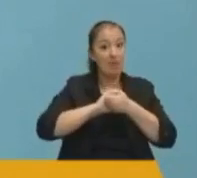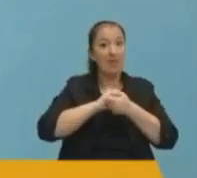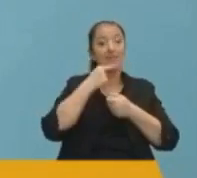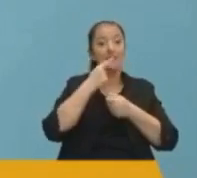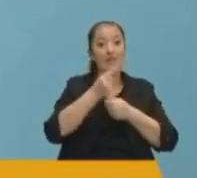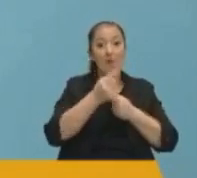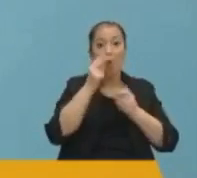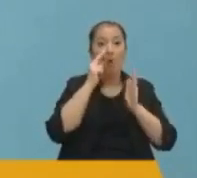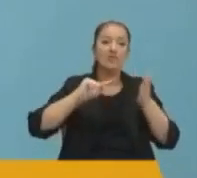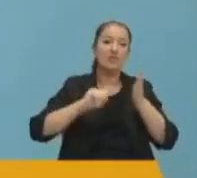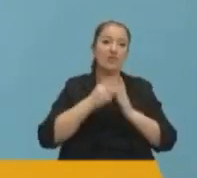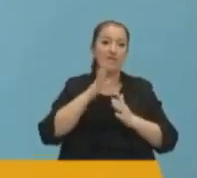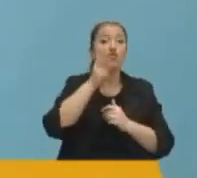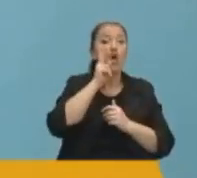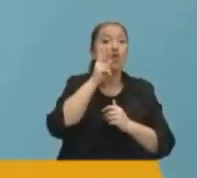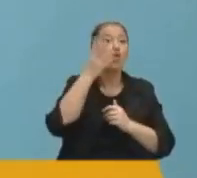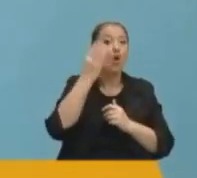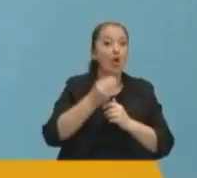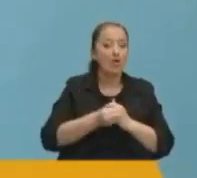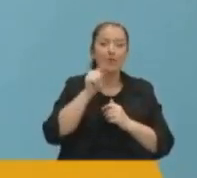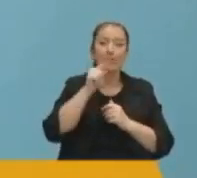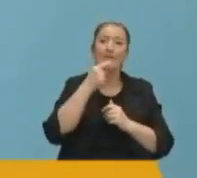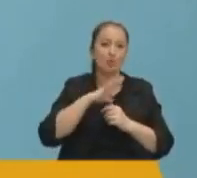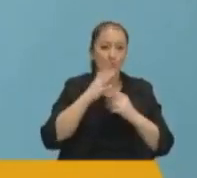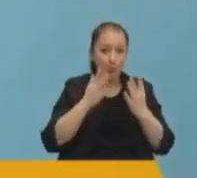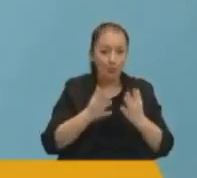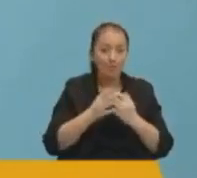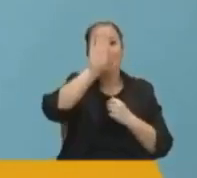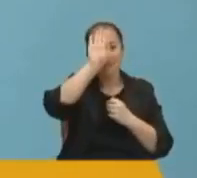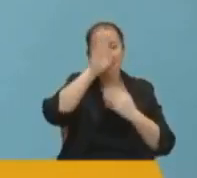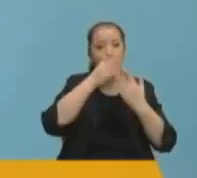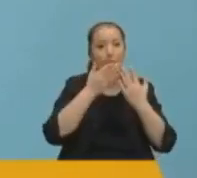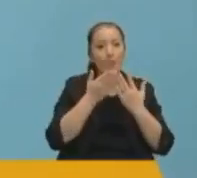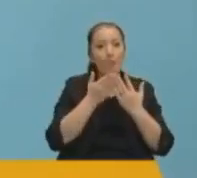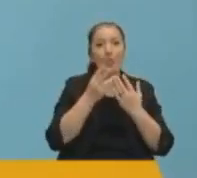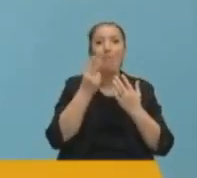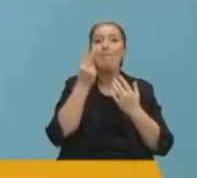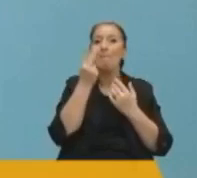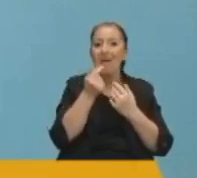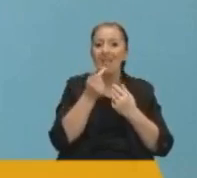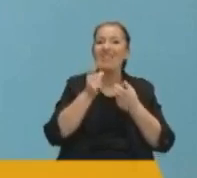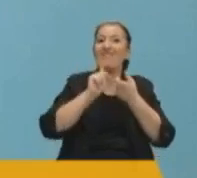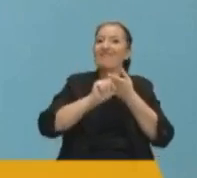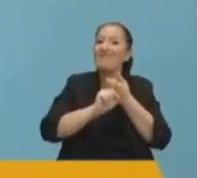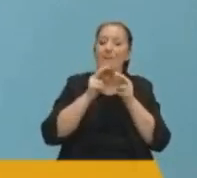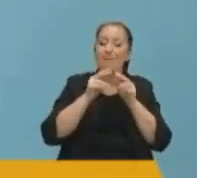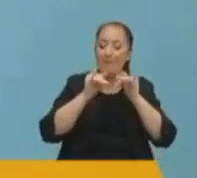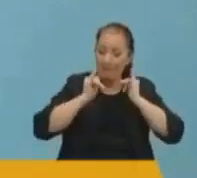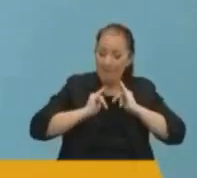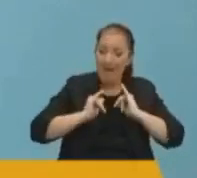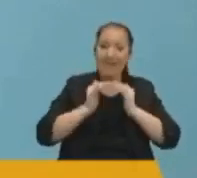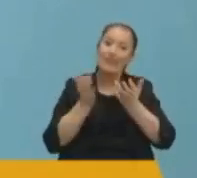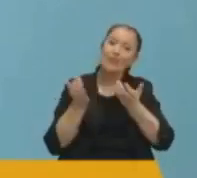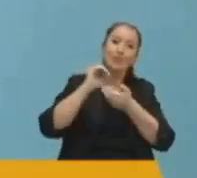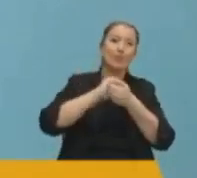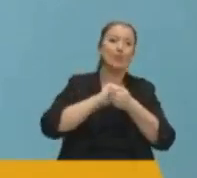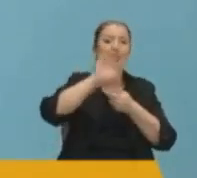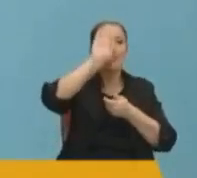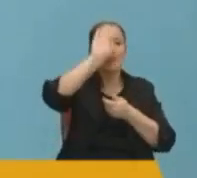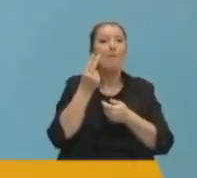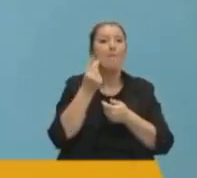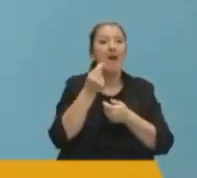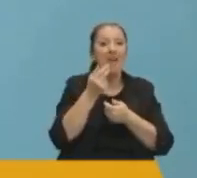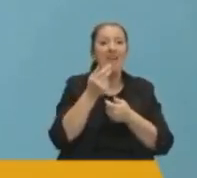hakikatin imzası vardır. Son olarak şu uyarıyı yapmak istiyorum. İstanbul, maddi ve manevi varlığıyla bir bütündür. İstanbul'un manevi